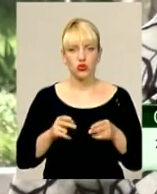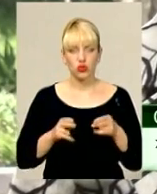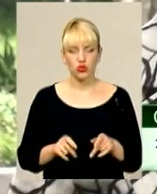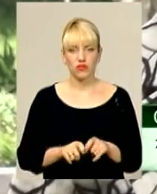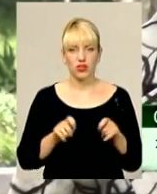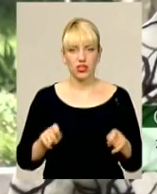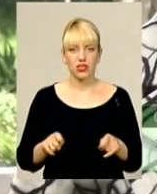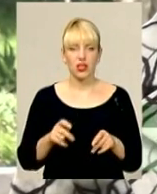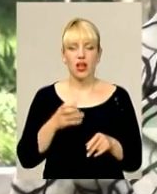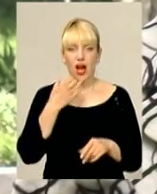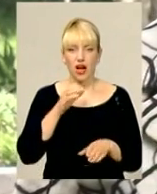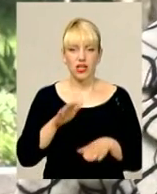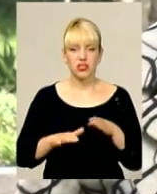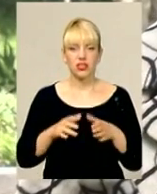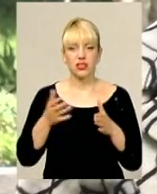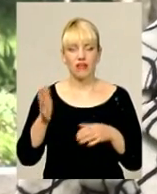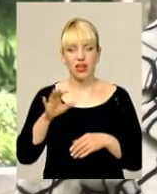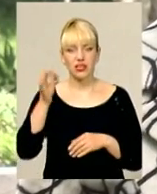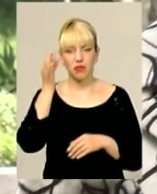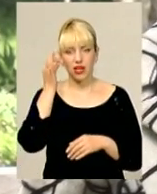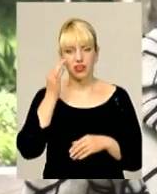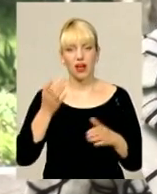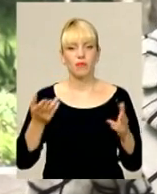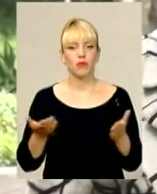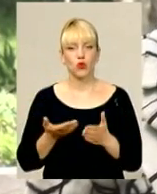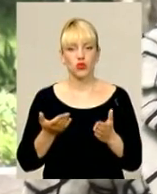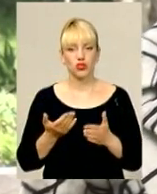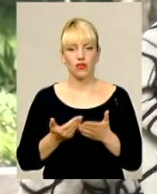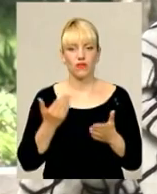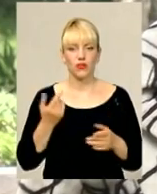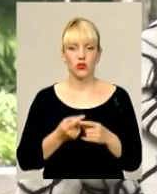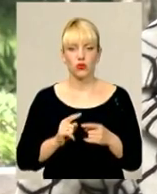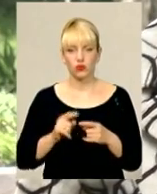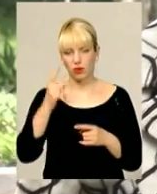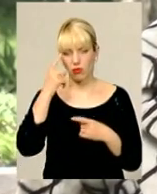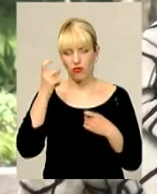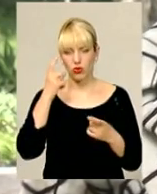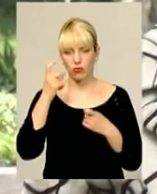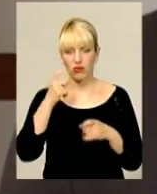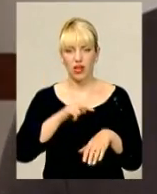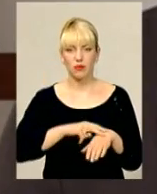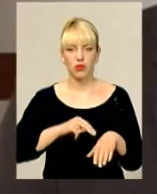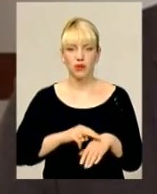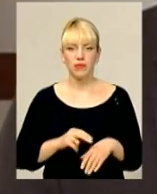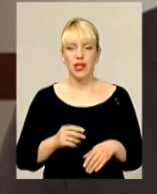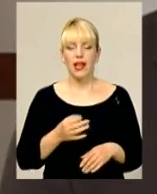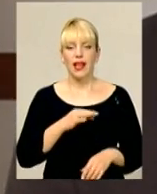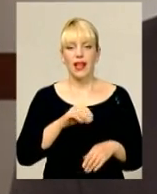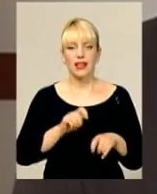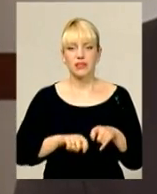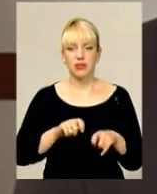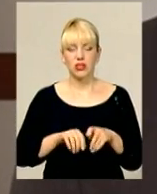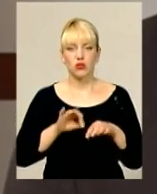гарячими слідами. І давайте просто зараз пригадаємо, про що відтоді повідомляли правоохоронці. Експертизу проводить